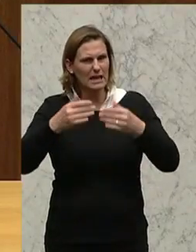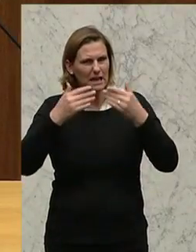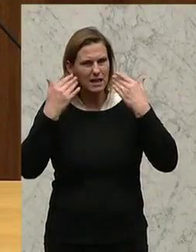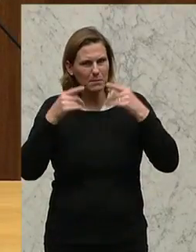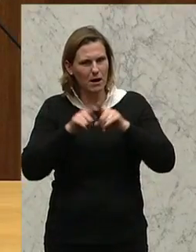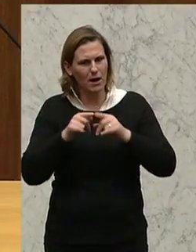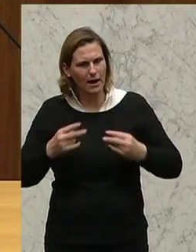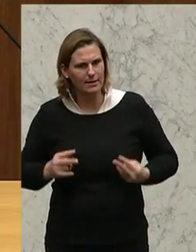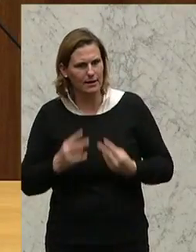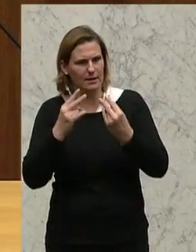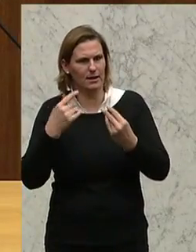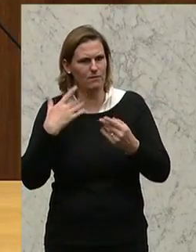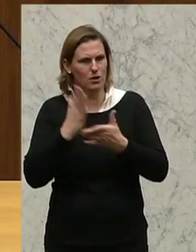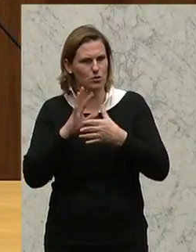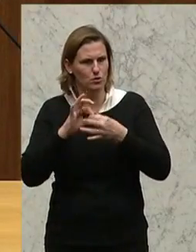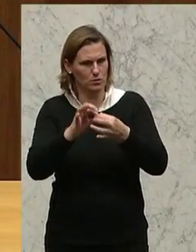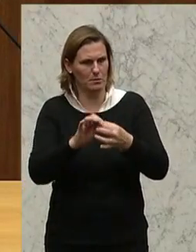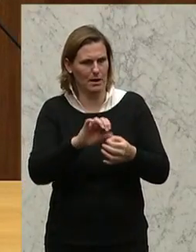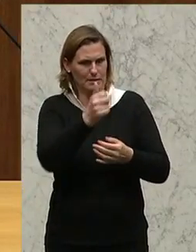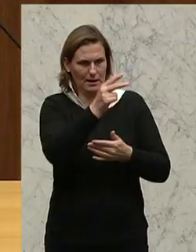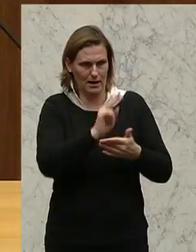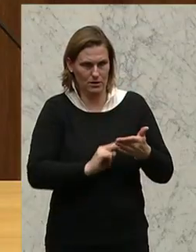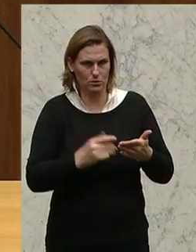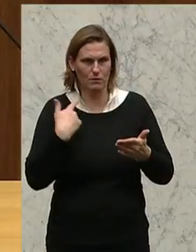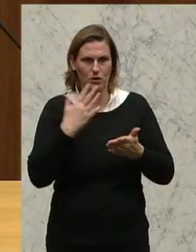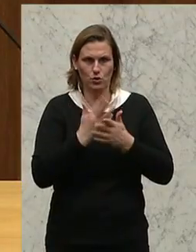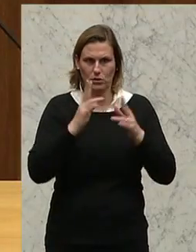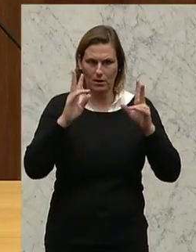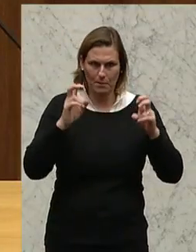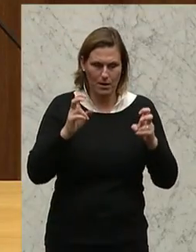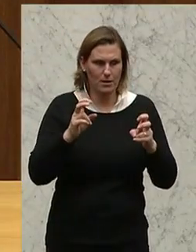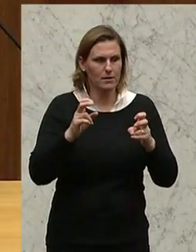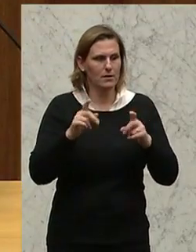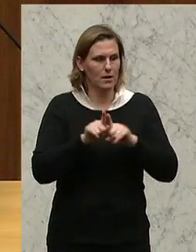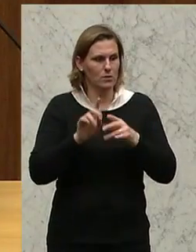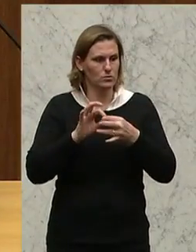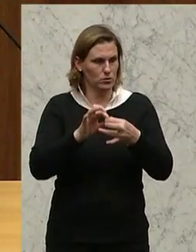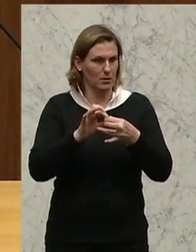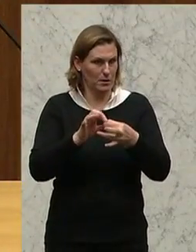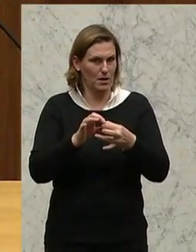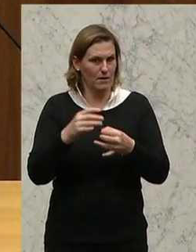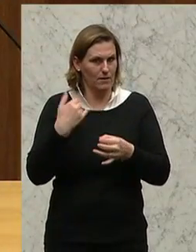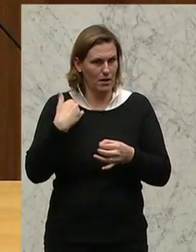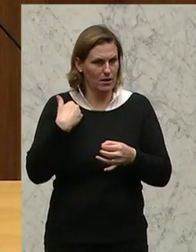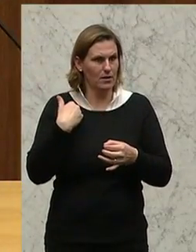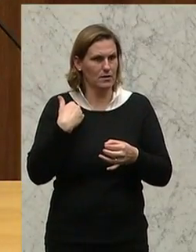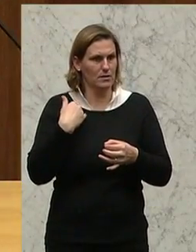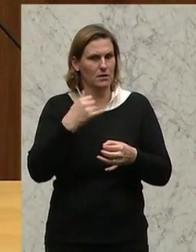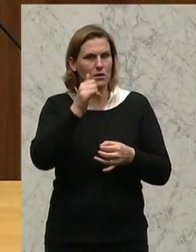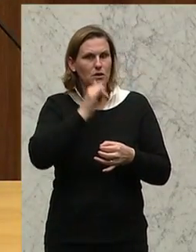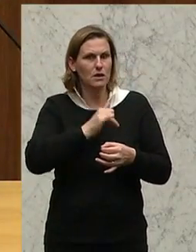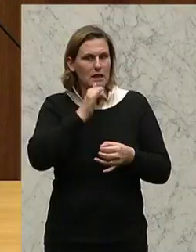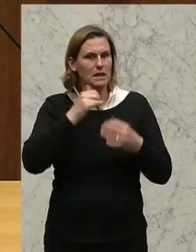Zusammenhang mit der ersten Lesung ein Thema. Und im Zusammenhang damit wurde der Green